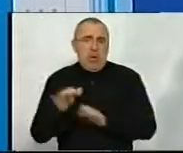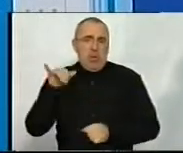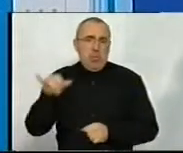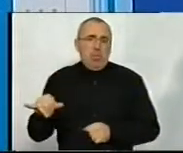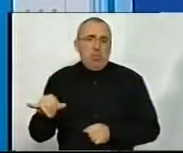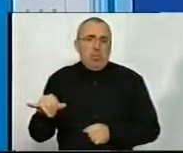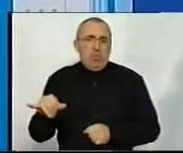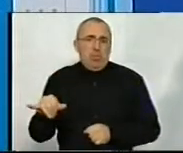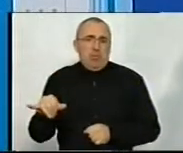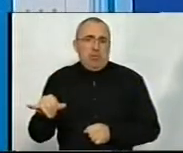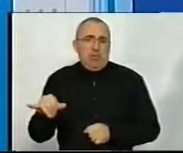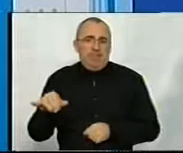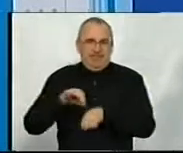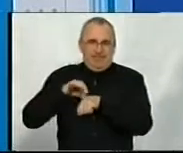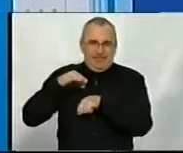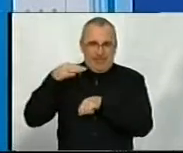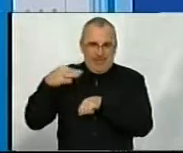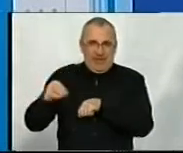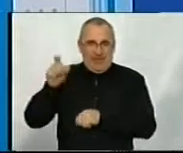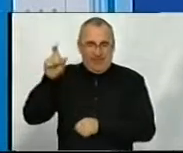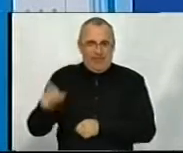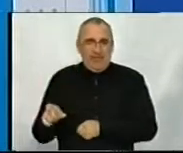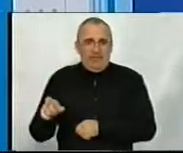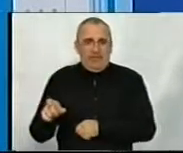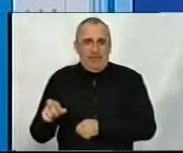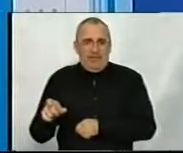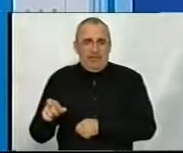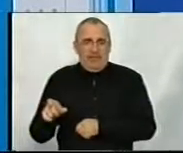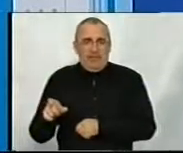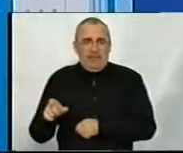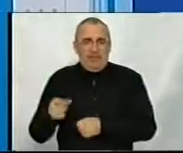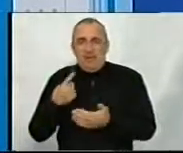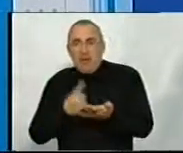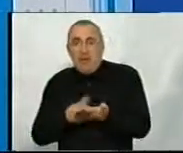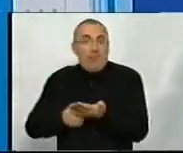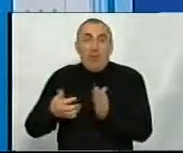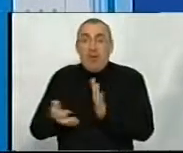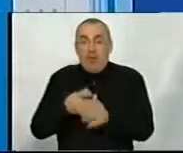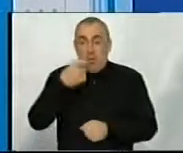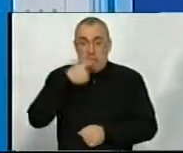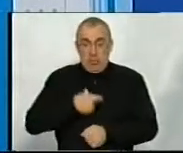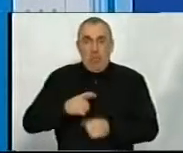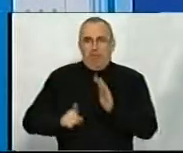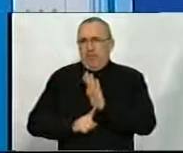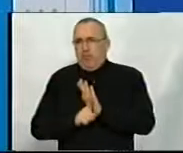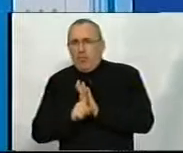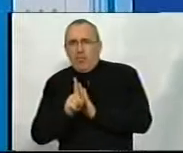кривника, вони, аргументів вже не вистачає, і людина починає